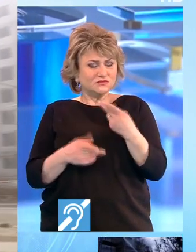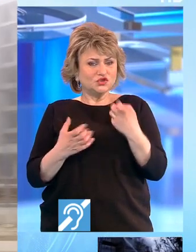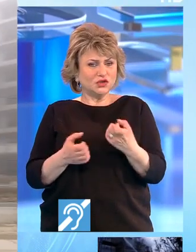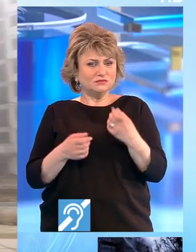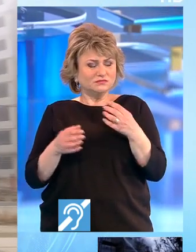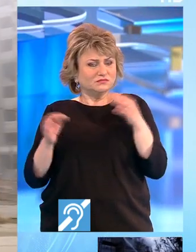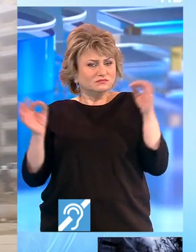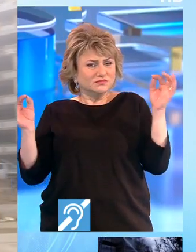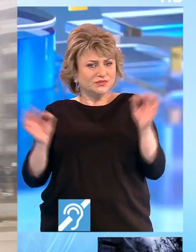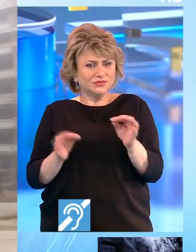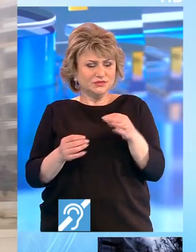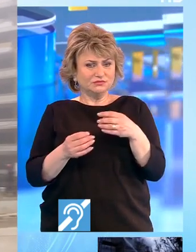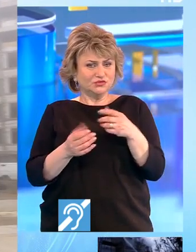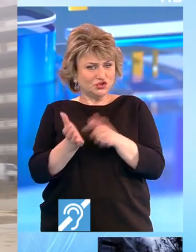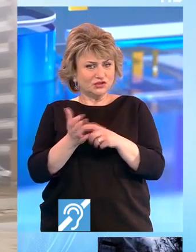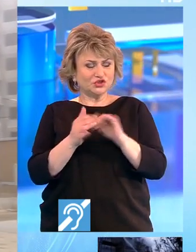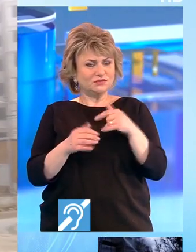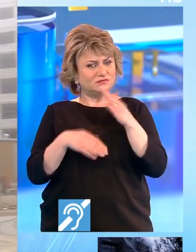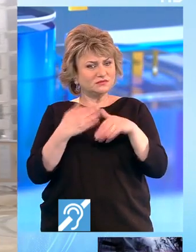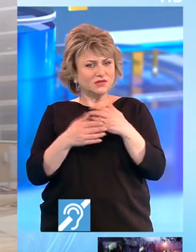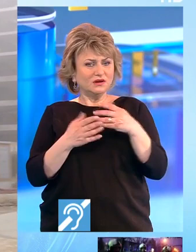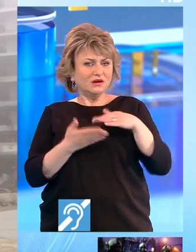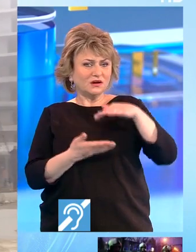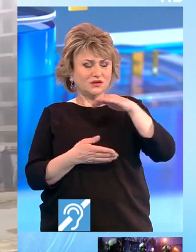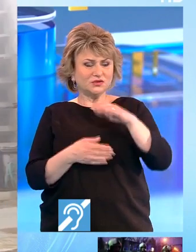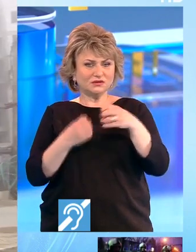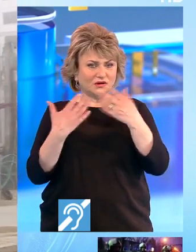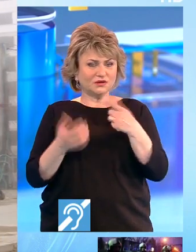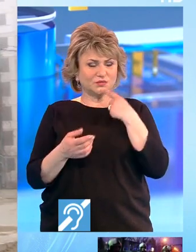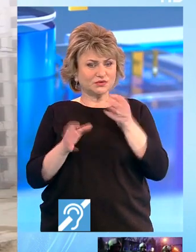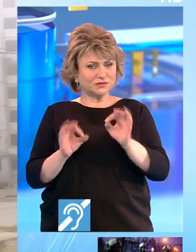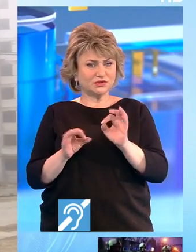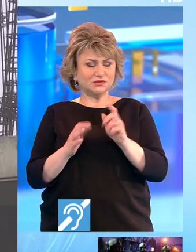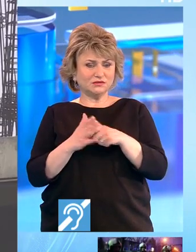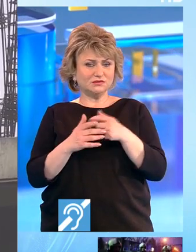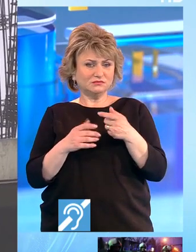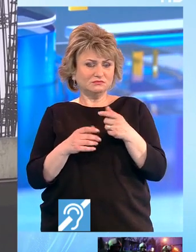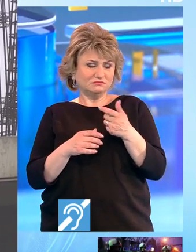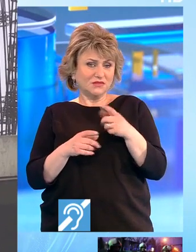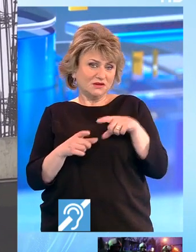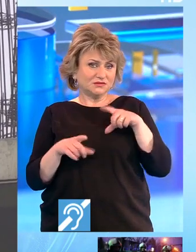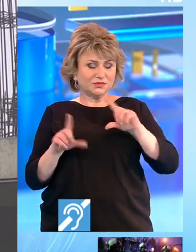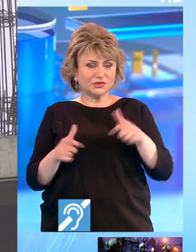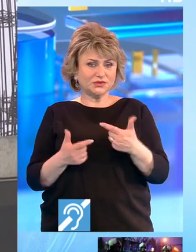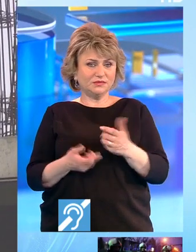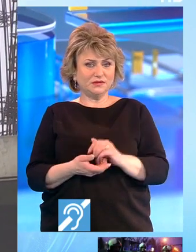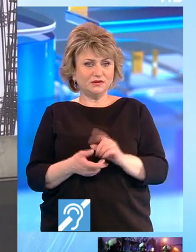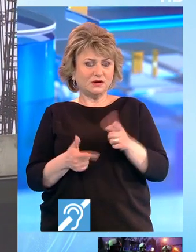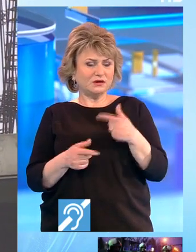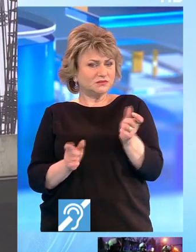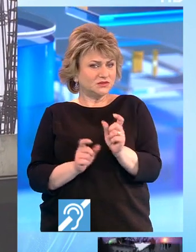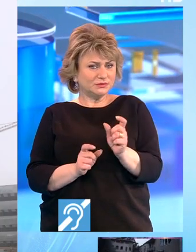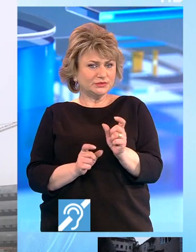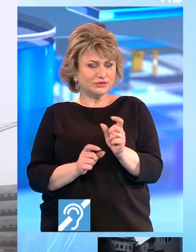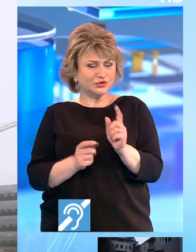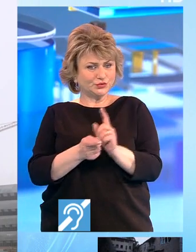scădere a cererii, dar și la o amânare a demarării următoarelor proiecte rezidențiale, spun speciali și din piață. Este posibil ca, pe termen